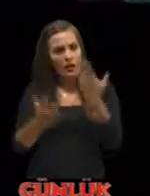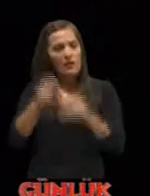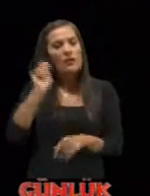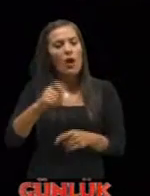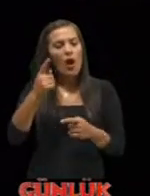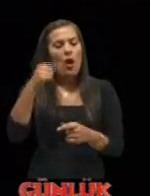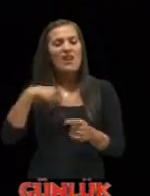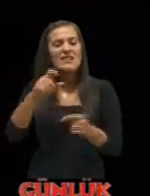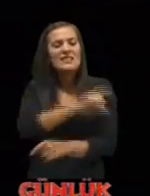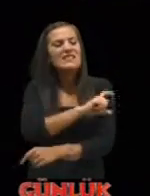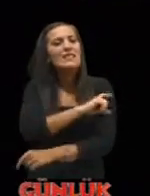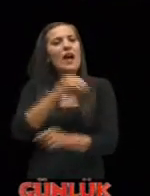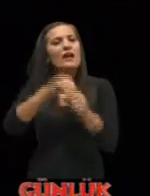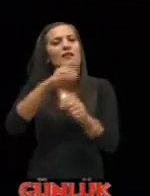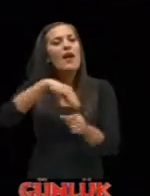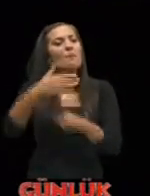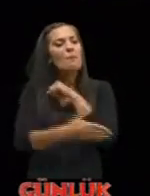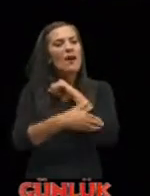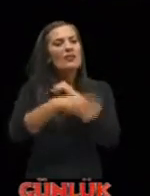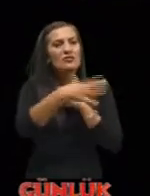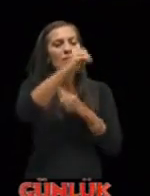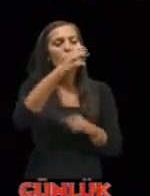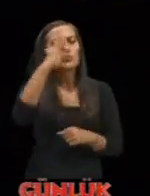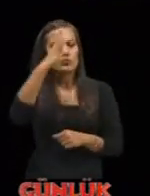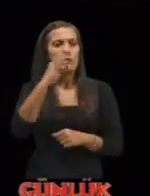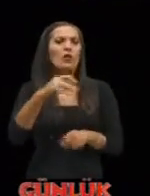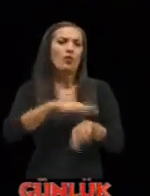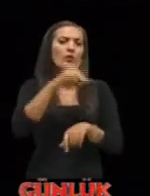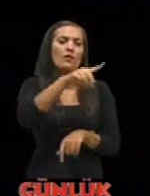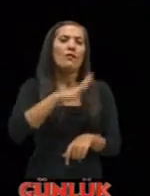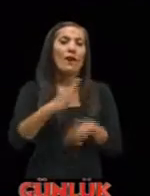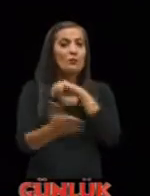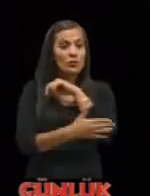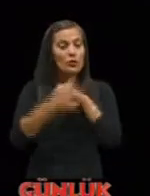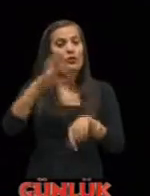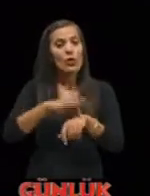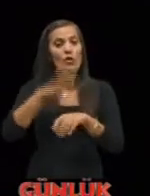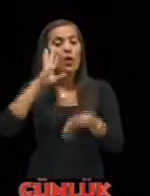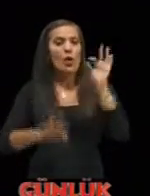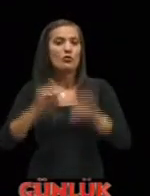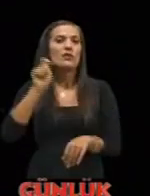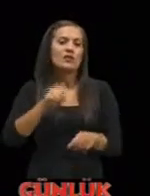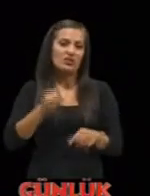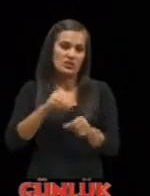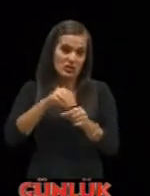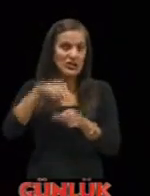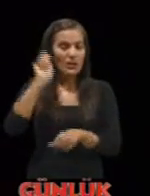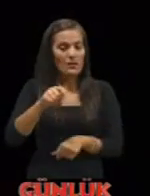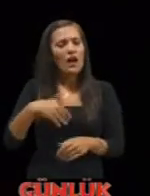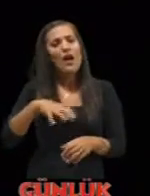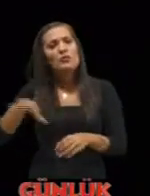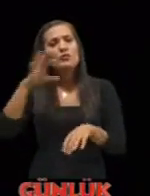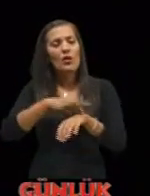kızılayın her bağış noktasında en az bir uzman doktor bulunur bağışlarınız doktor kontrolünde gerçekleşir ayrıca